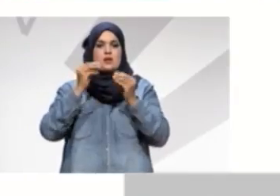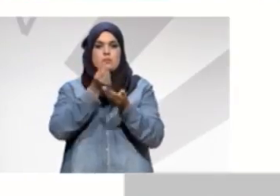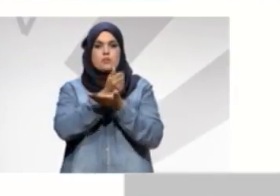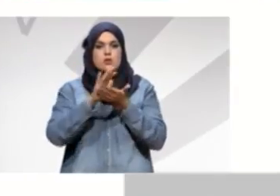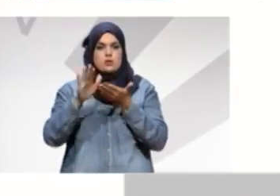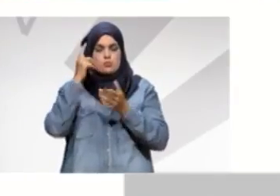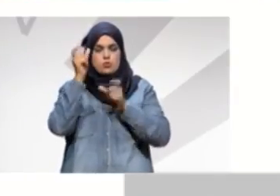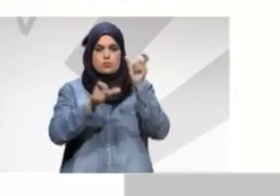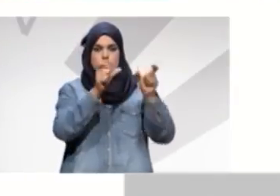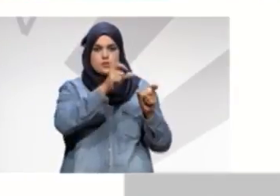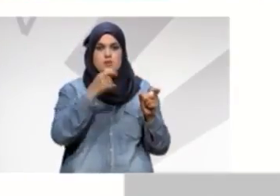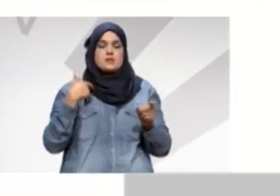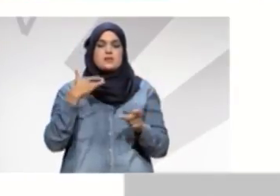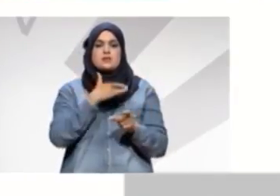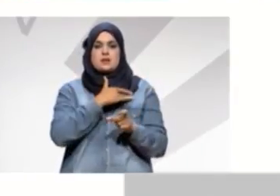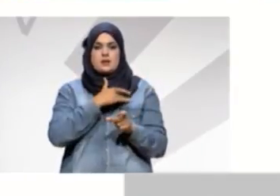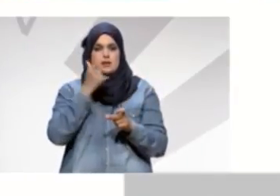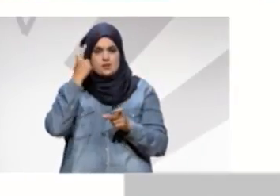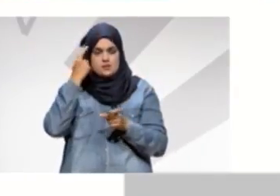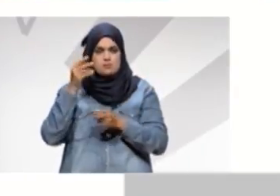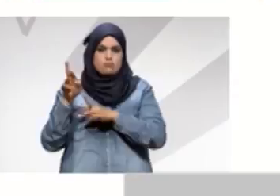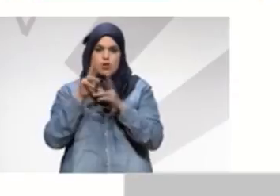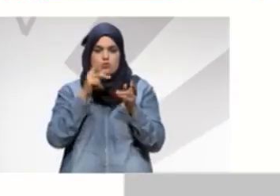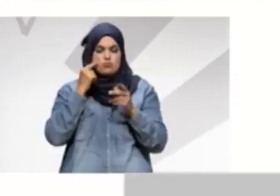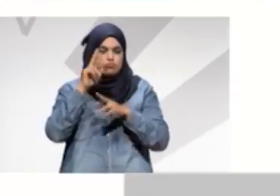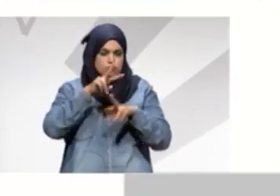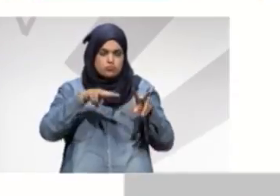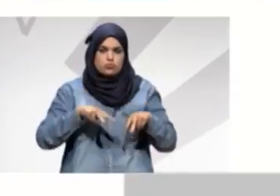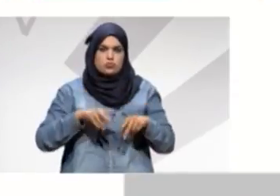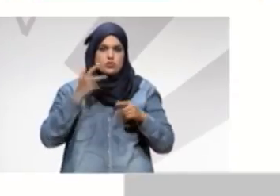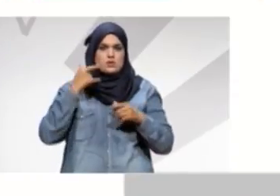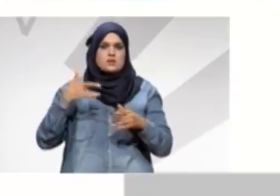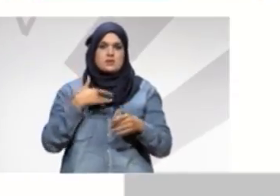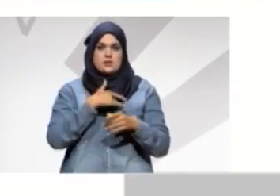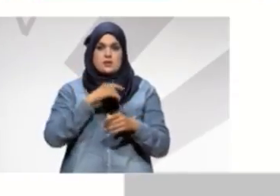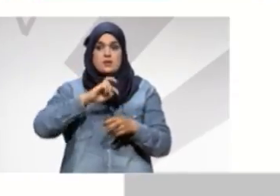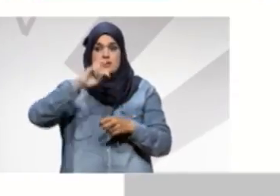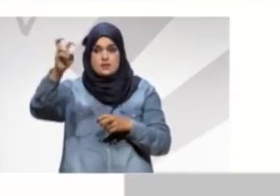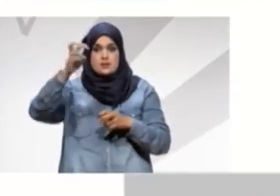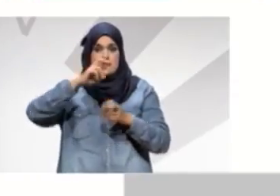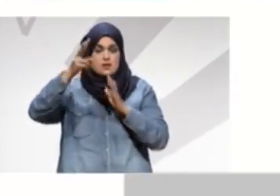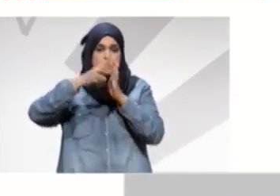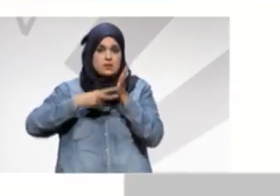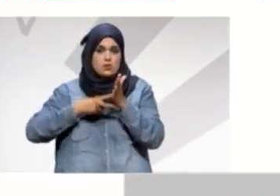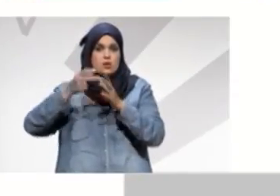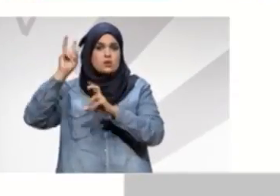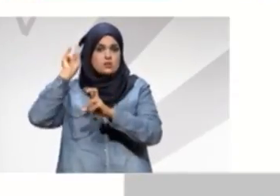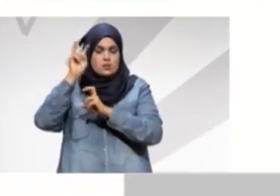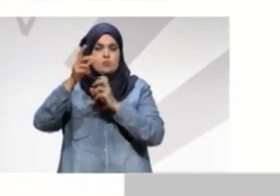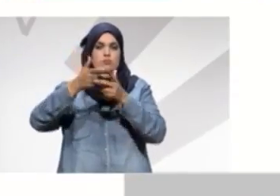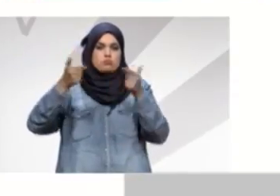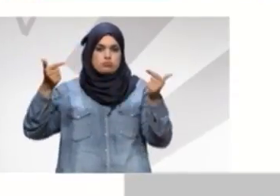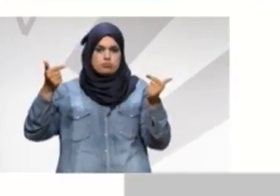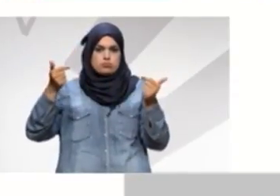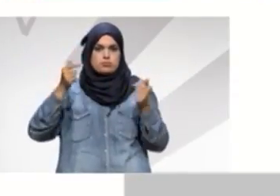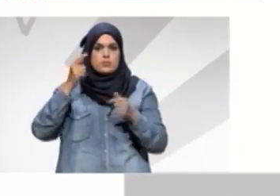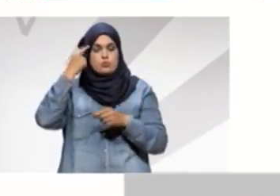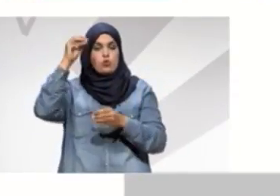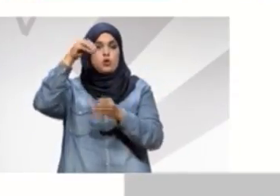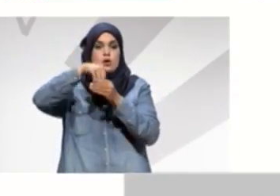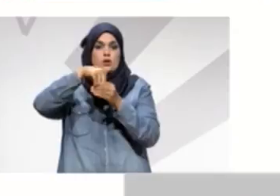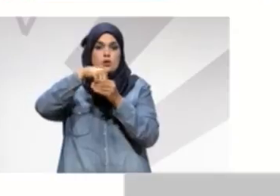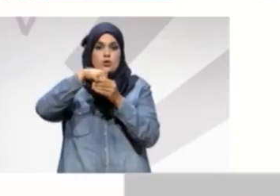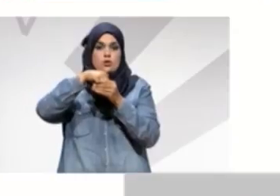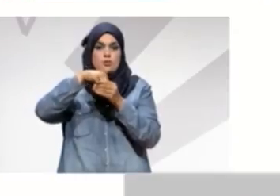ومراجعة منظومة الصحة وتوفير الخدمات الصحية النقل اسلاح قطاع النقل وضمان سلامة المواطن على مستوى الاقتصادي